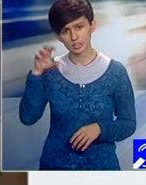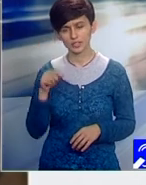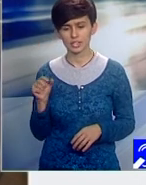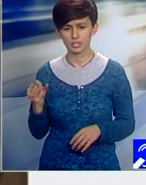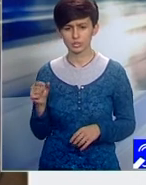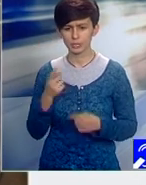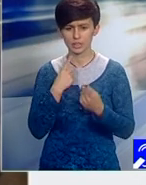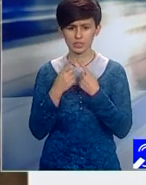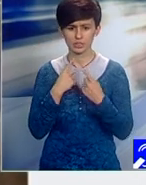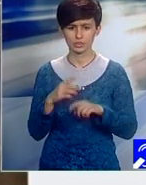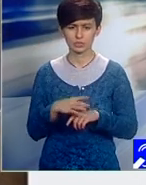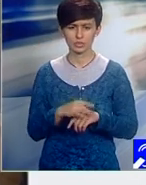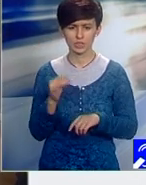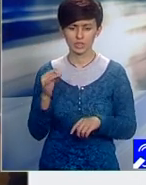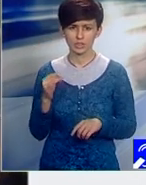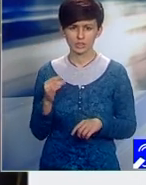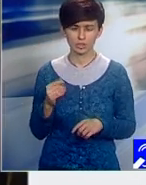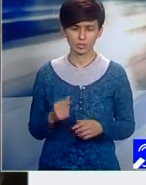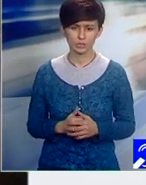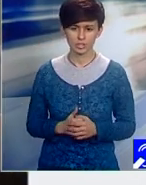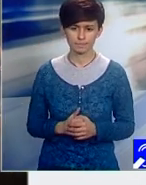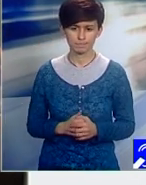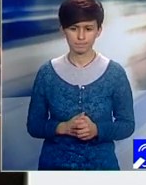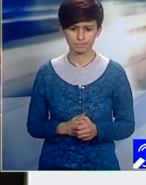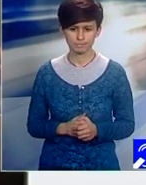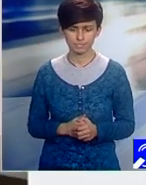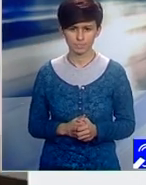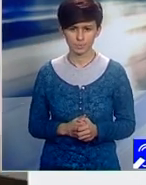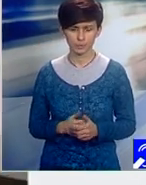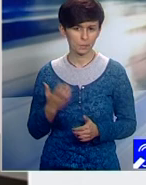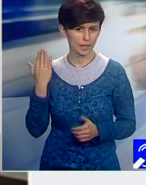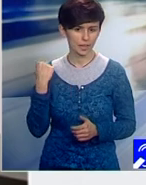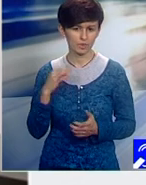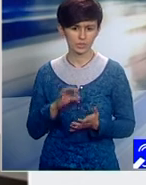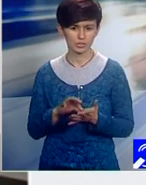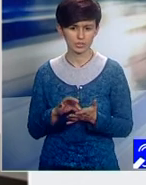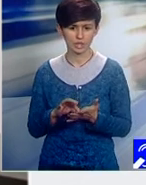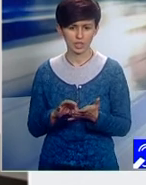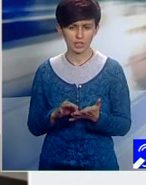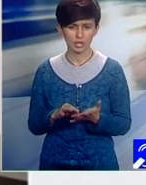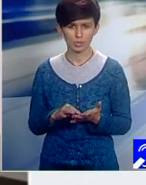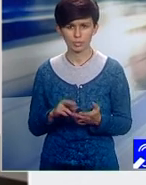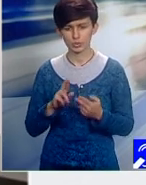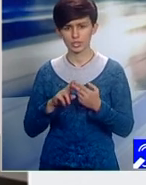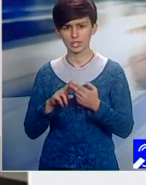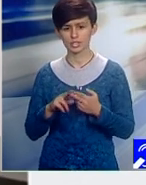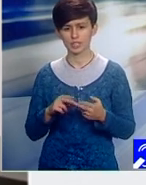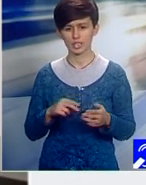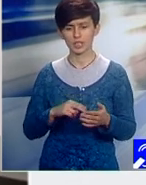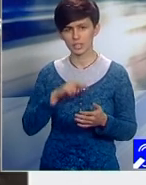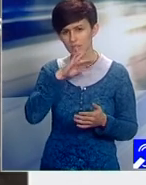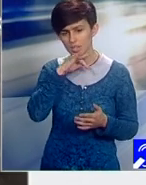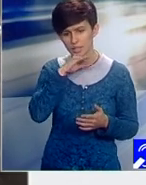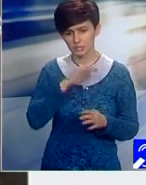discuție, soluții. Da, a fost practic un punct de congruență a administrației publice, a